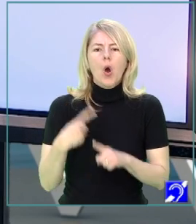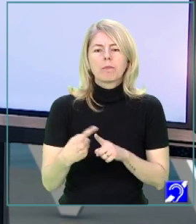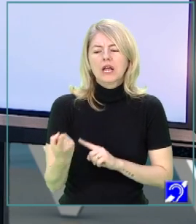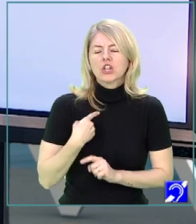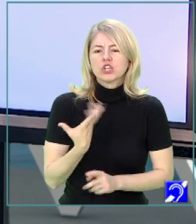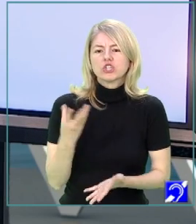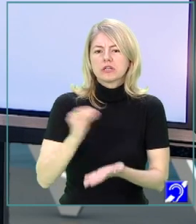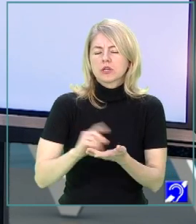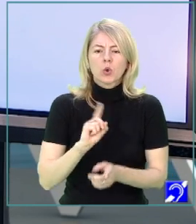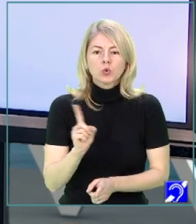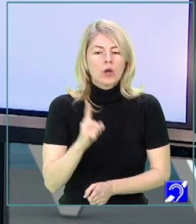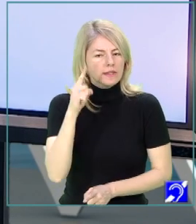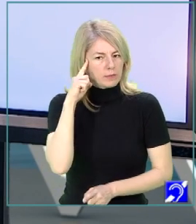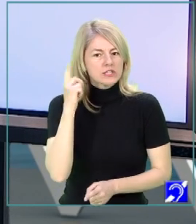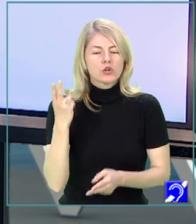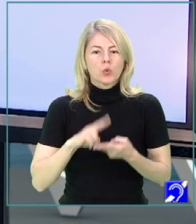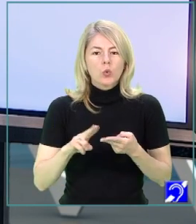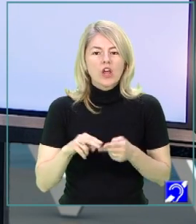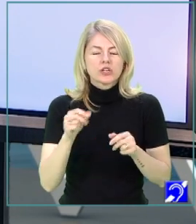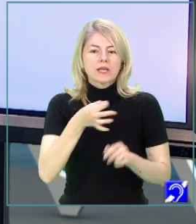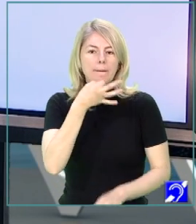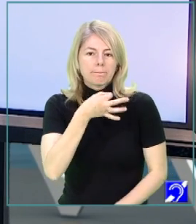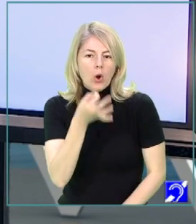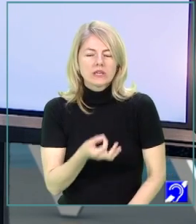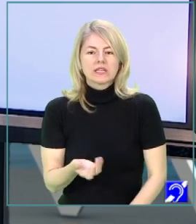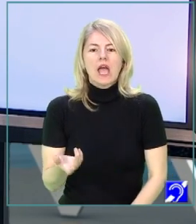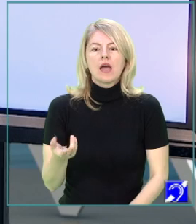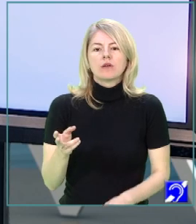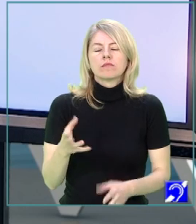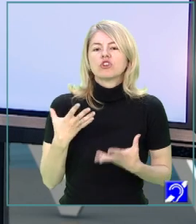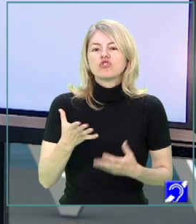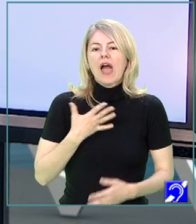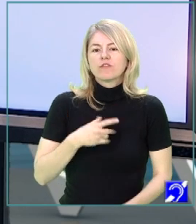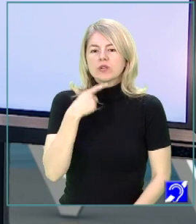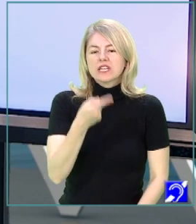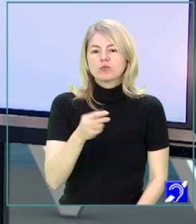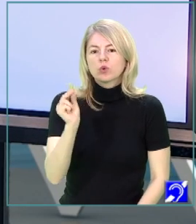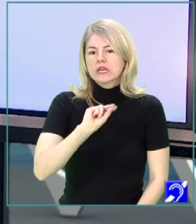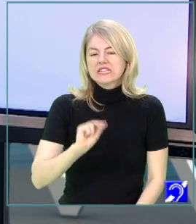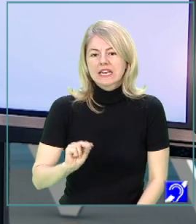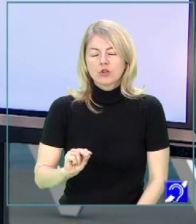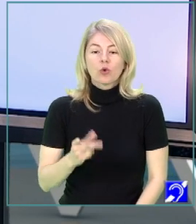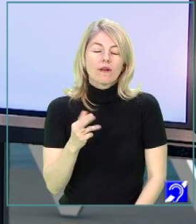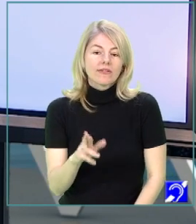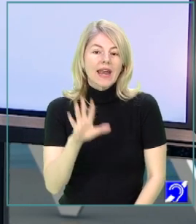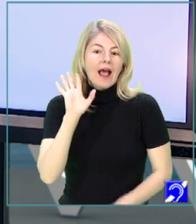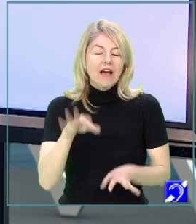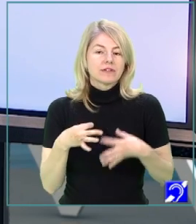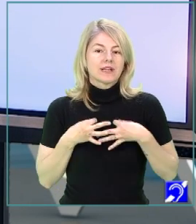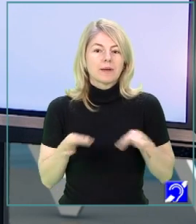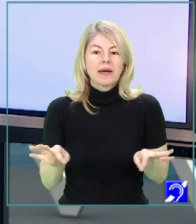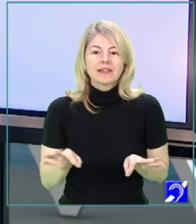Sigur că trebuie să cunoașteți figurile de stil, trebuie să recunoașteți tipul de text, liric, epic, nu? Dar aveți